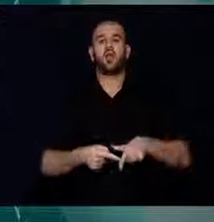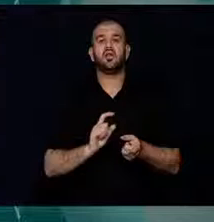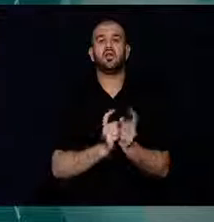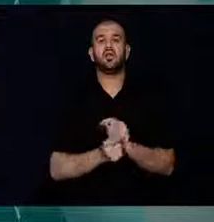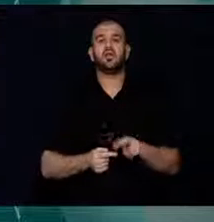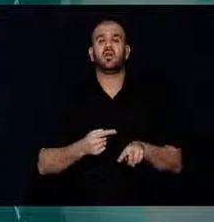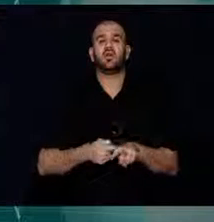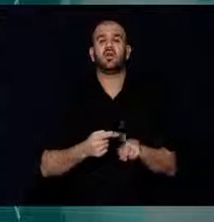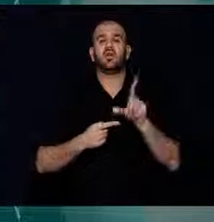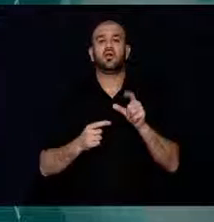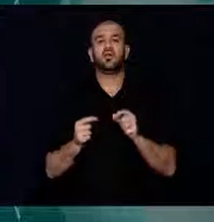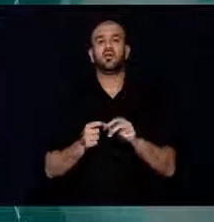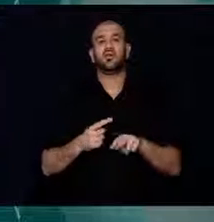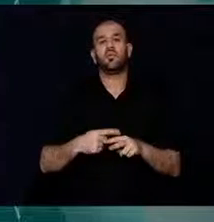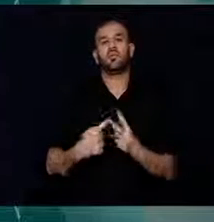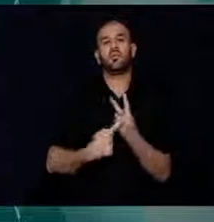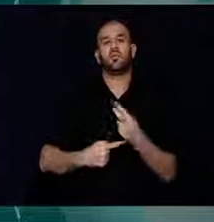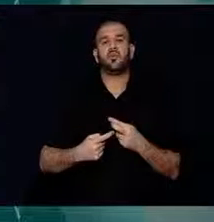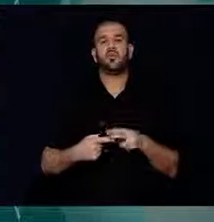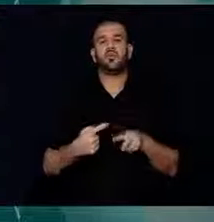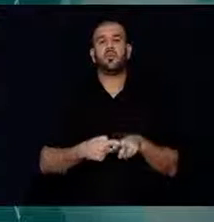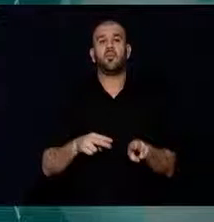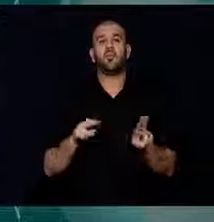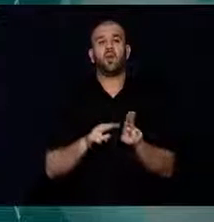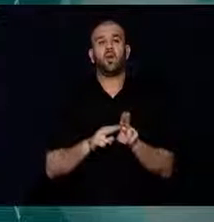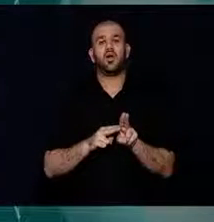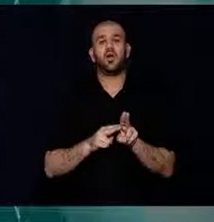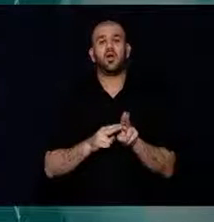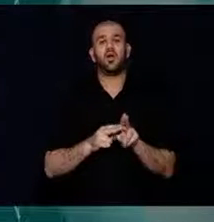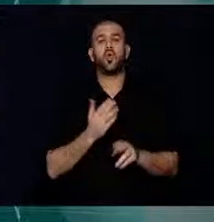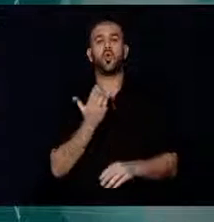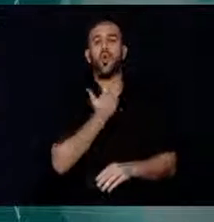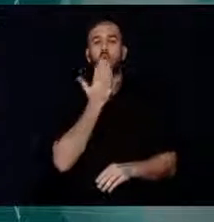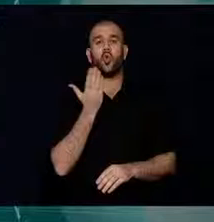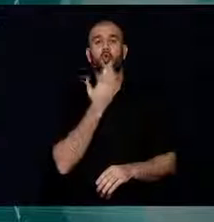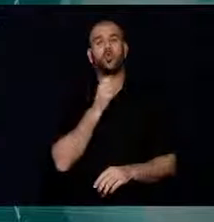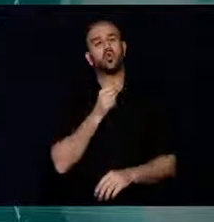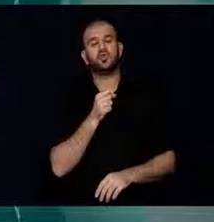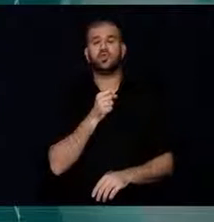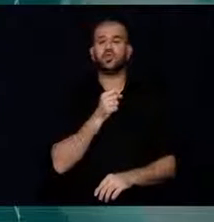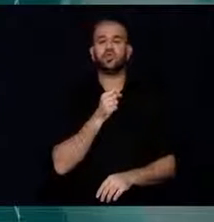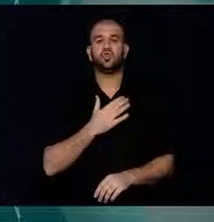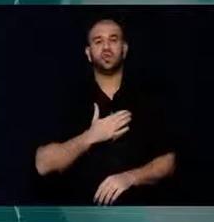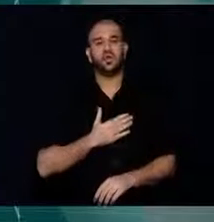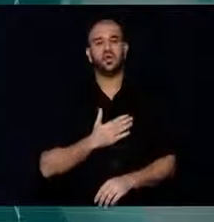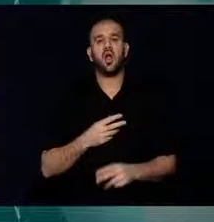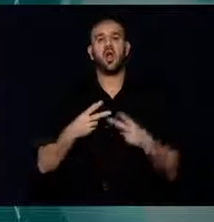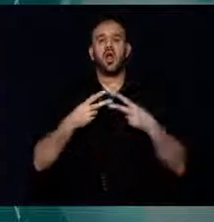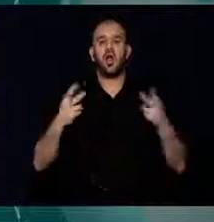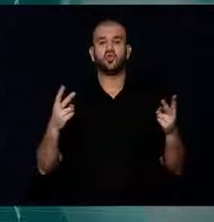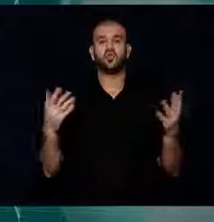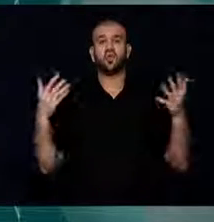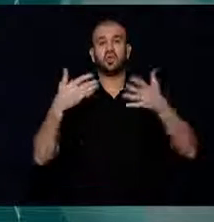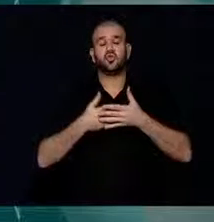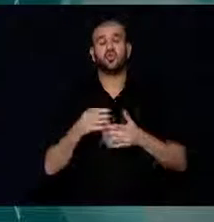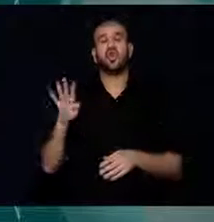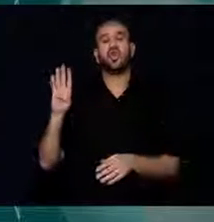sanatçı, milletvekili Arif Albayrak'ın okuduğu şiirle açılan gecede,